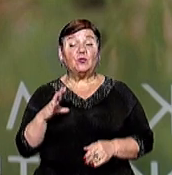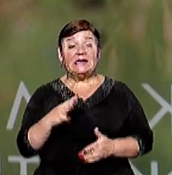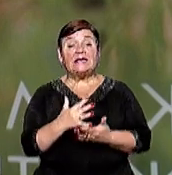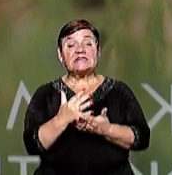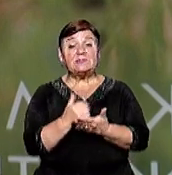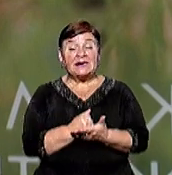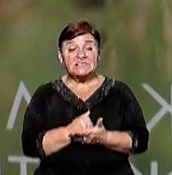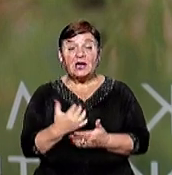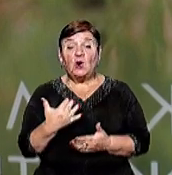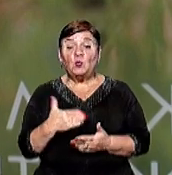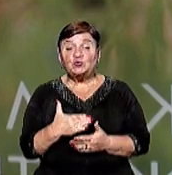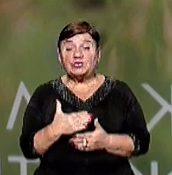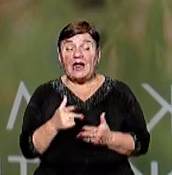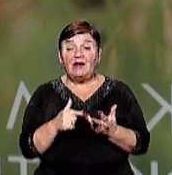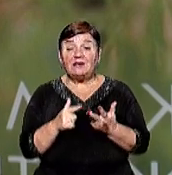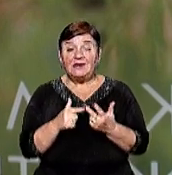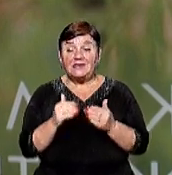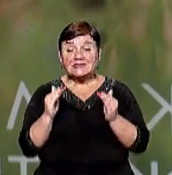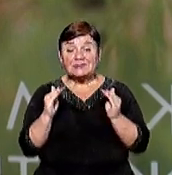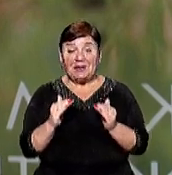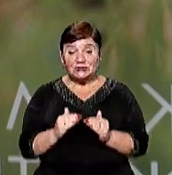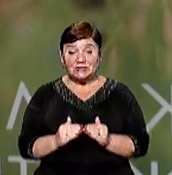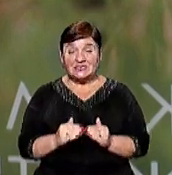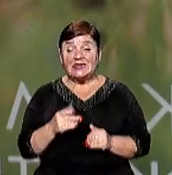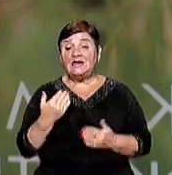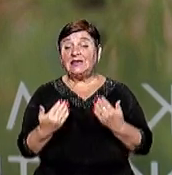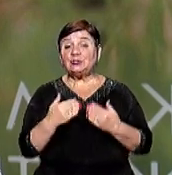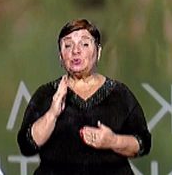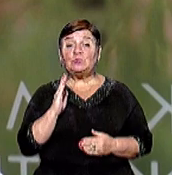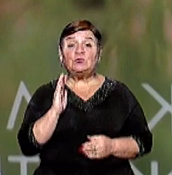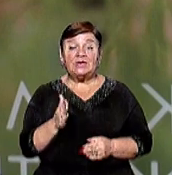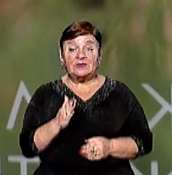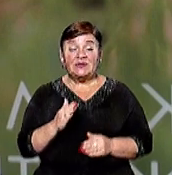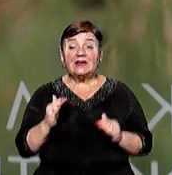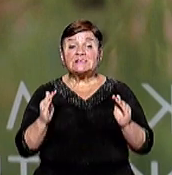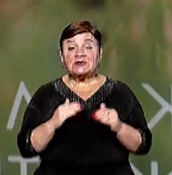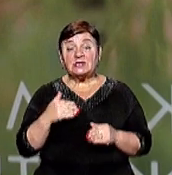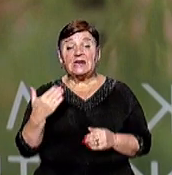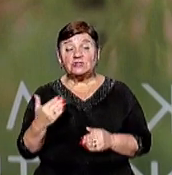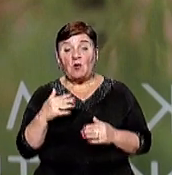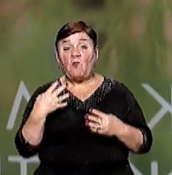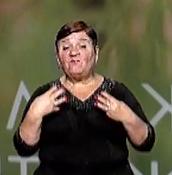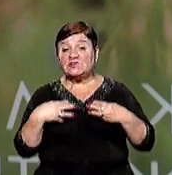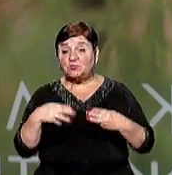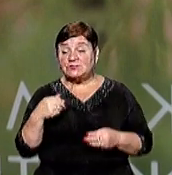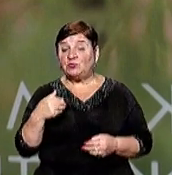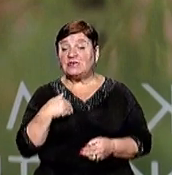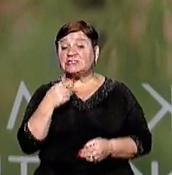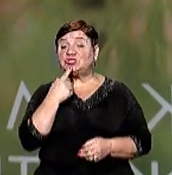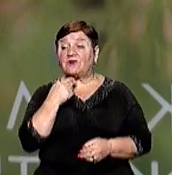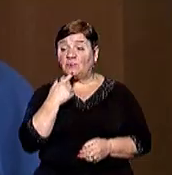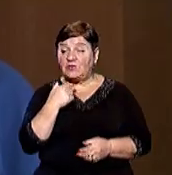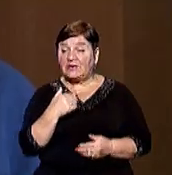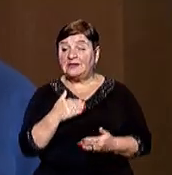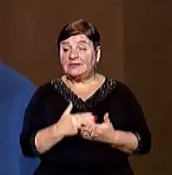запасах, вже їх кількість критично зменшився Якщо ви дивилися, слідкуєте за нашою сторінкою в фізбуці, то бачите, що вона червона,